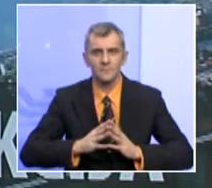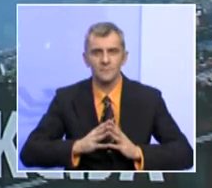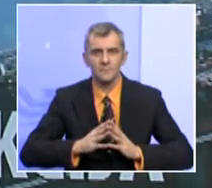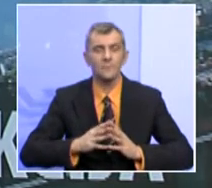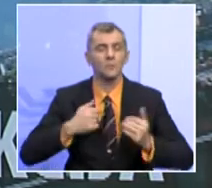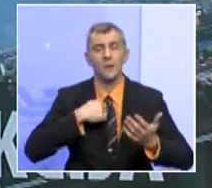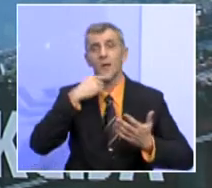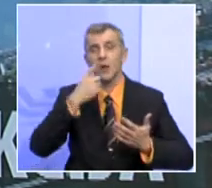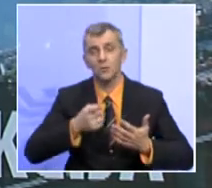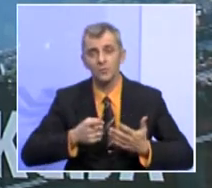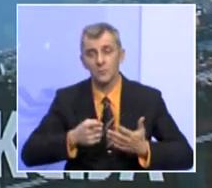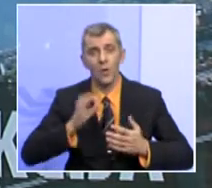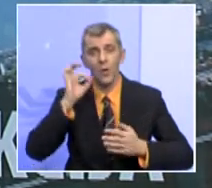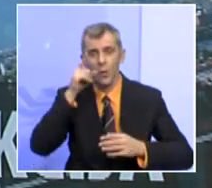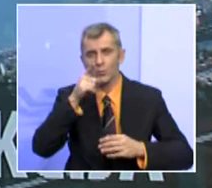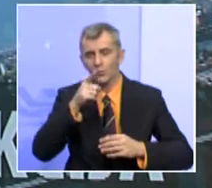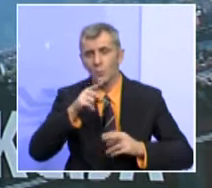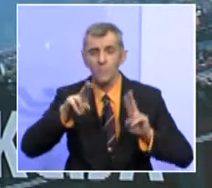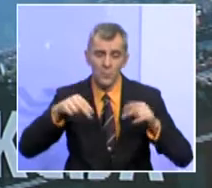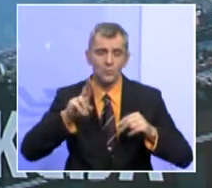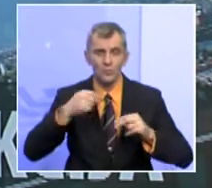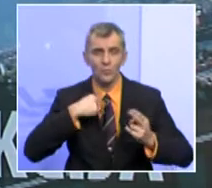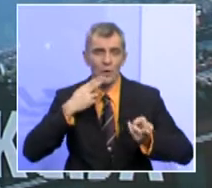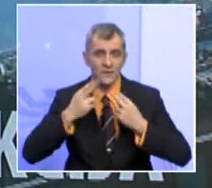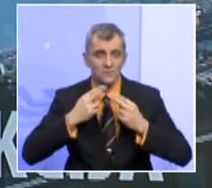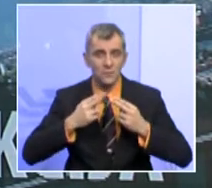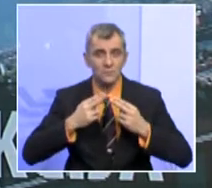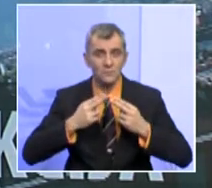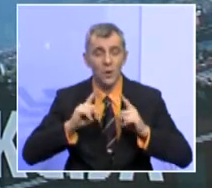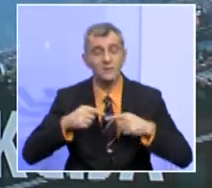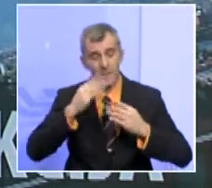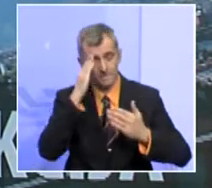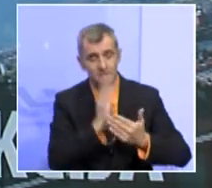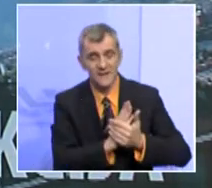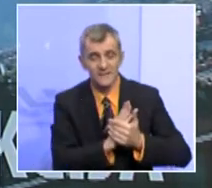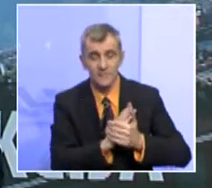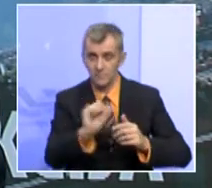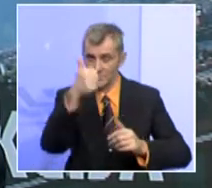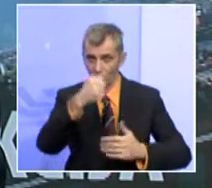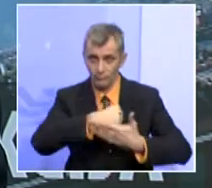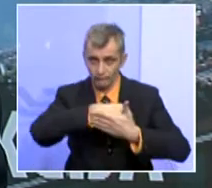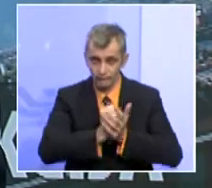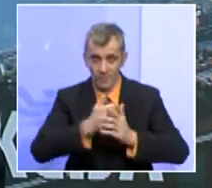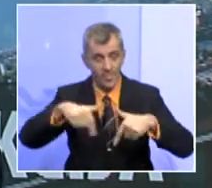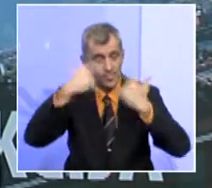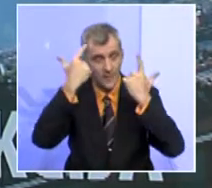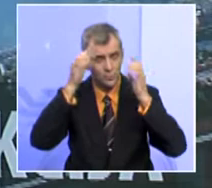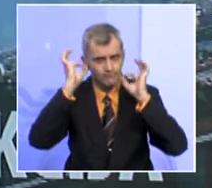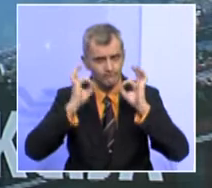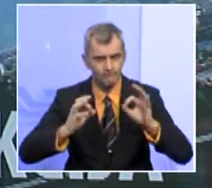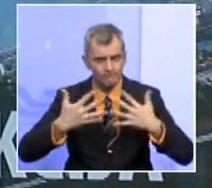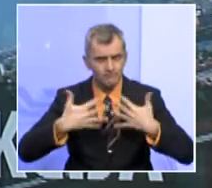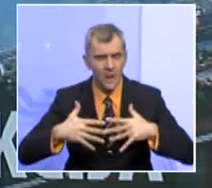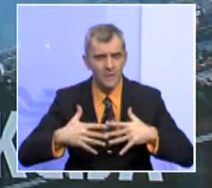Kažem, o takvoj jednoj varijanti možemo razgovarati uz sljedeće principe. Prvo, utvrditi jasne i precizne mehanizme